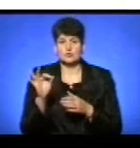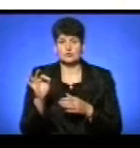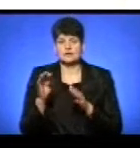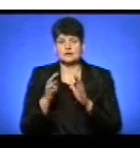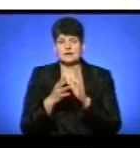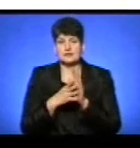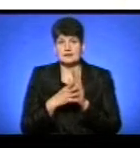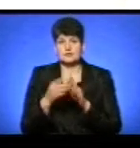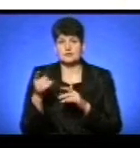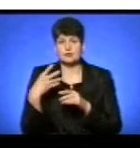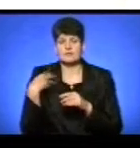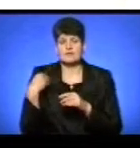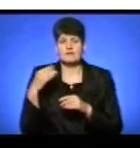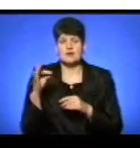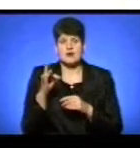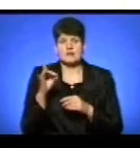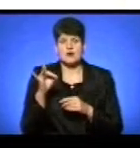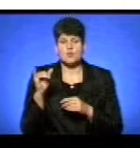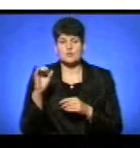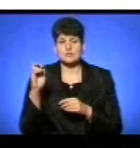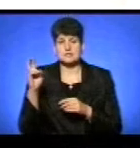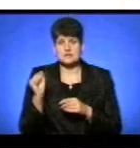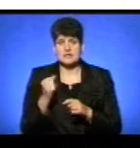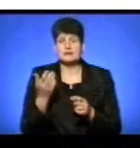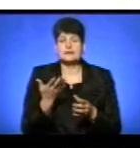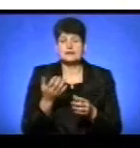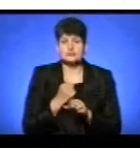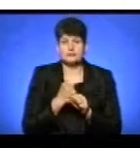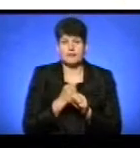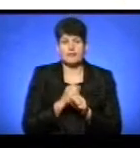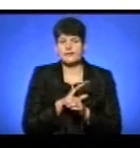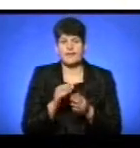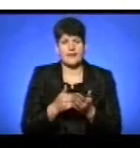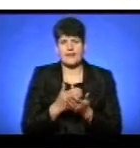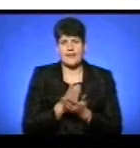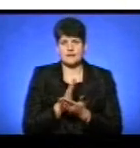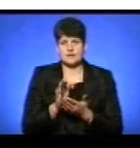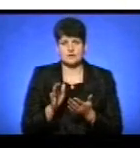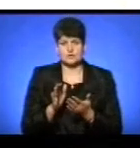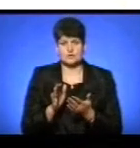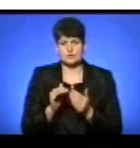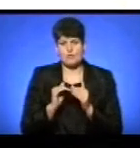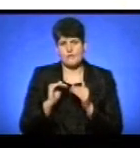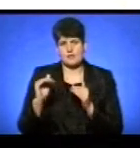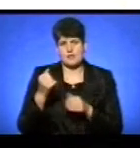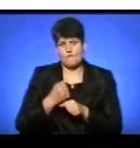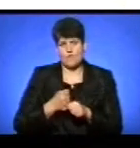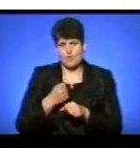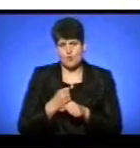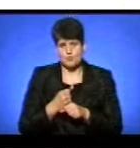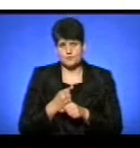Торнопіль, Віврава-Руська, де зробили неякісну поверхневу обробку, де